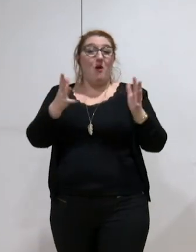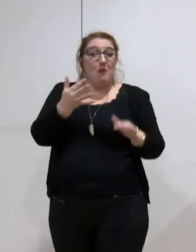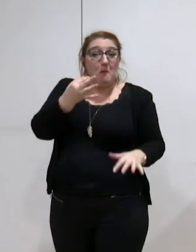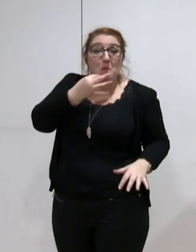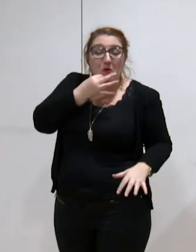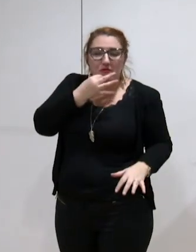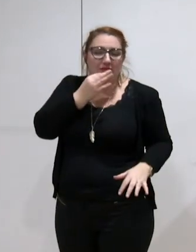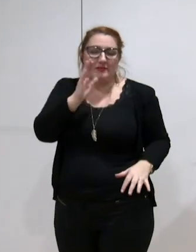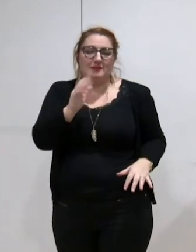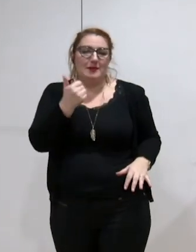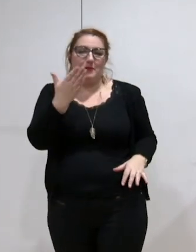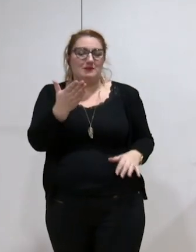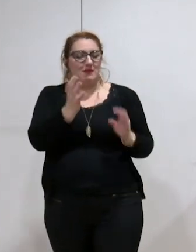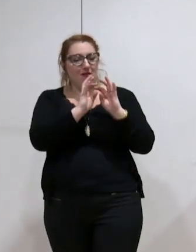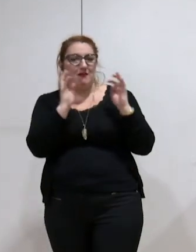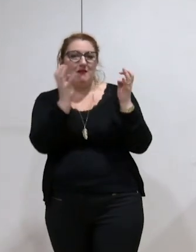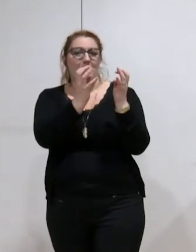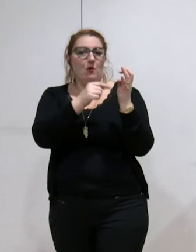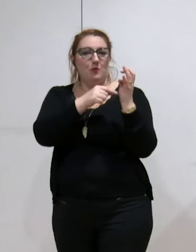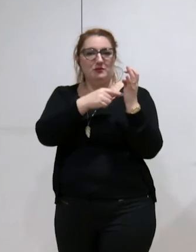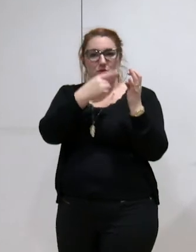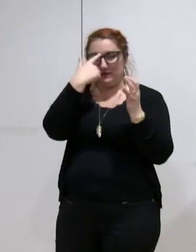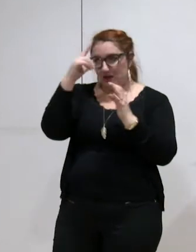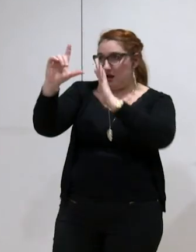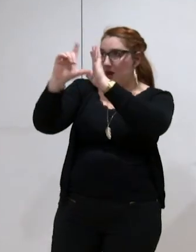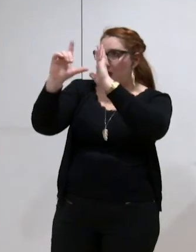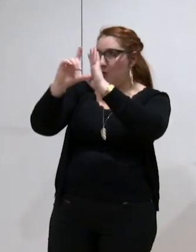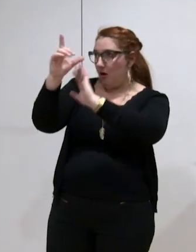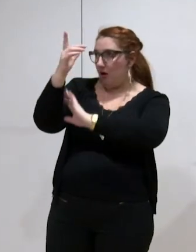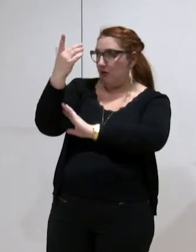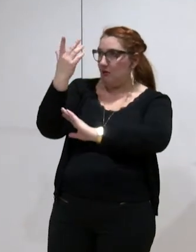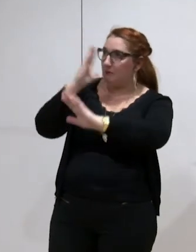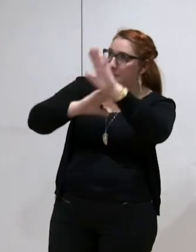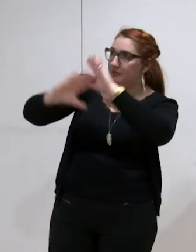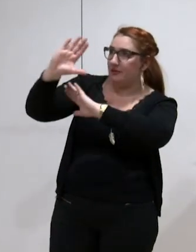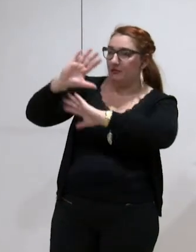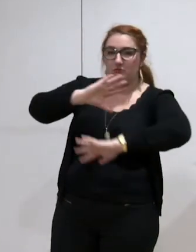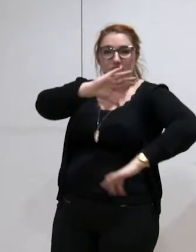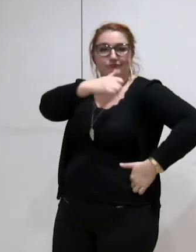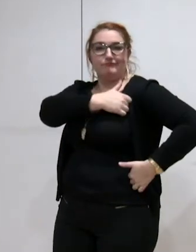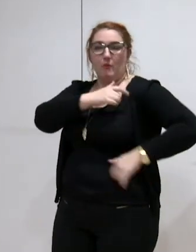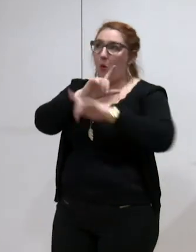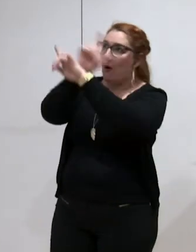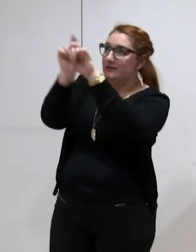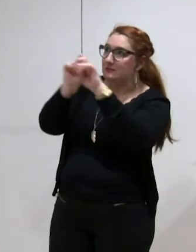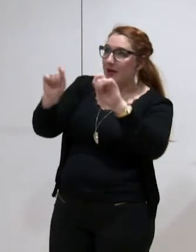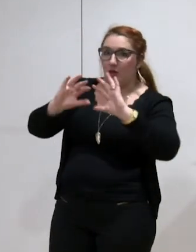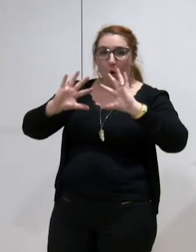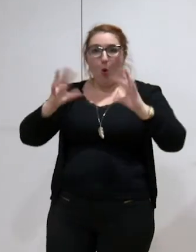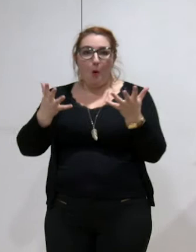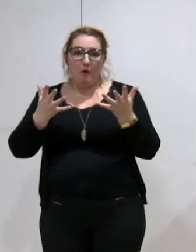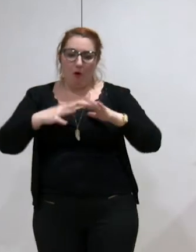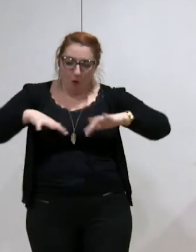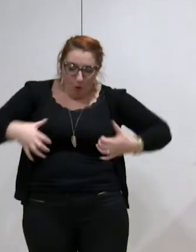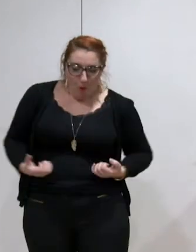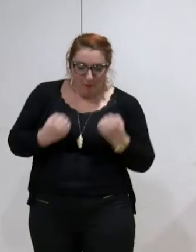respecté pleinement l'esprit de la loi, à savoir transférer les compétences, transférer